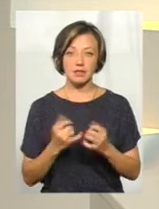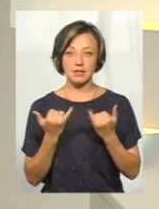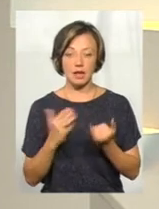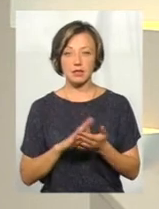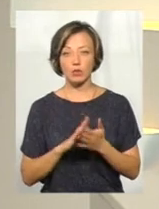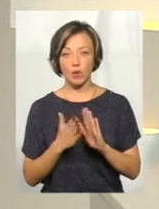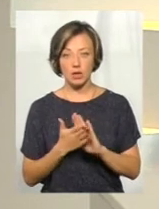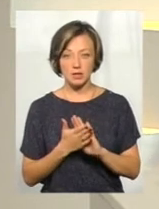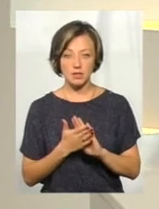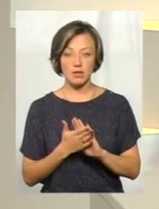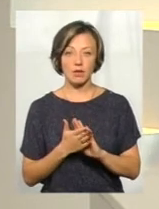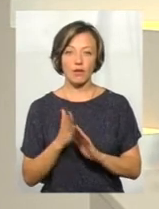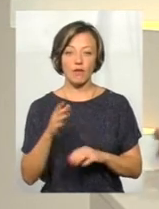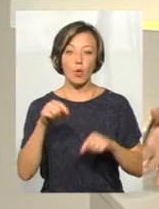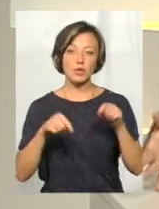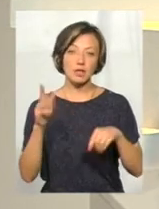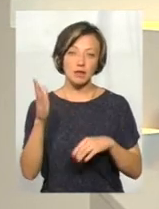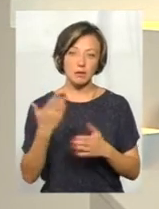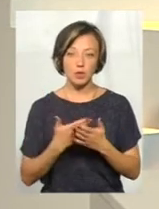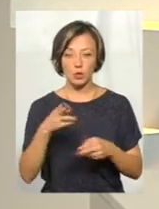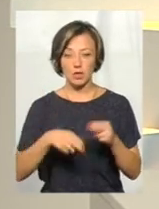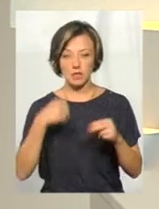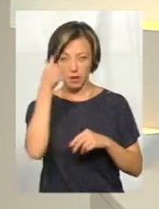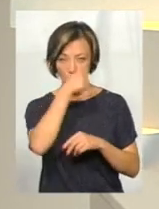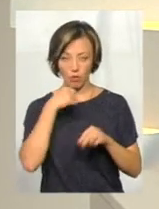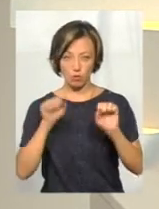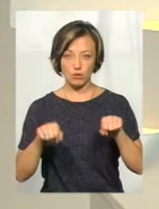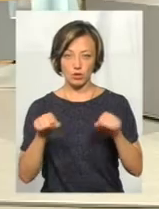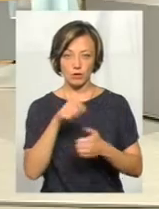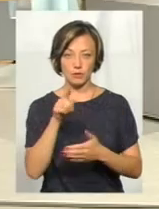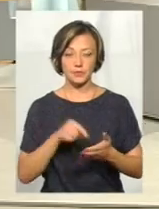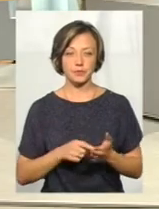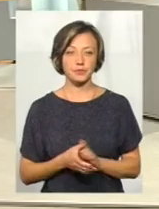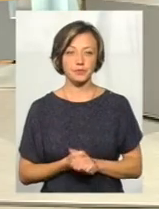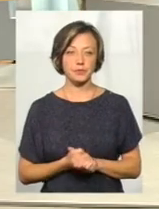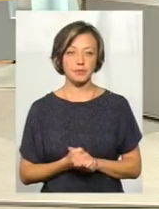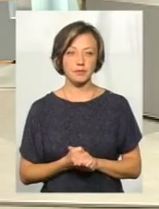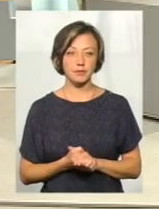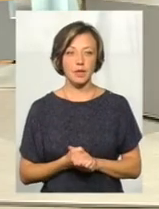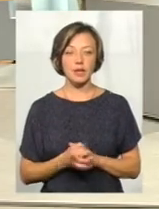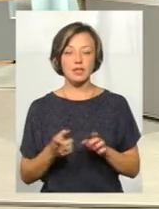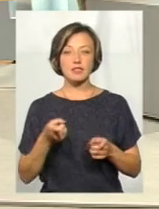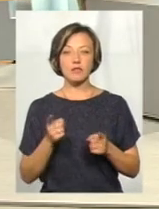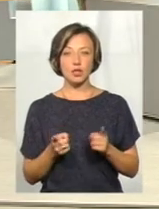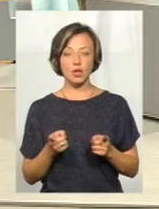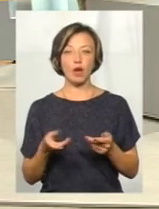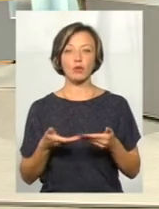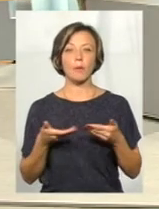ситуацію, яка складеться восени і до кінця року, можливо, навіть. Так, звичайно, ми